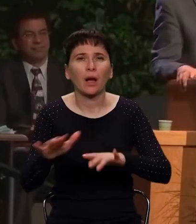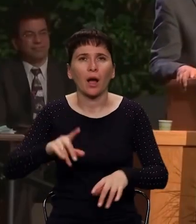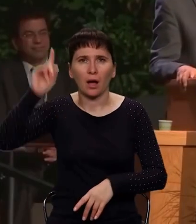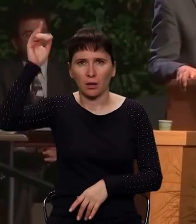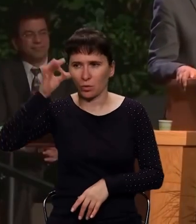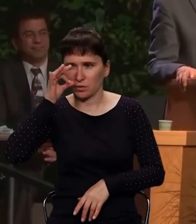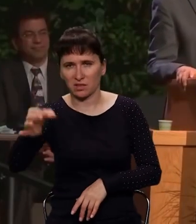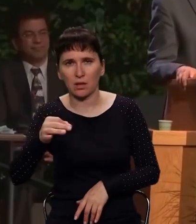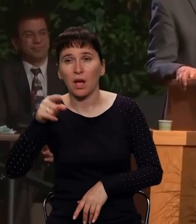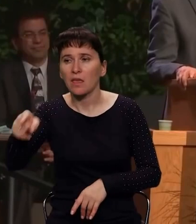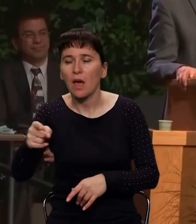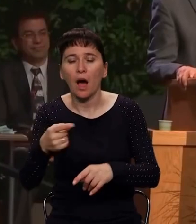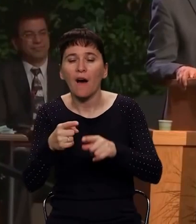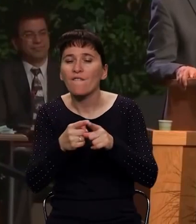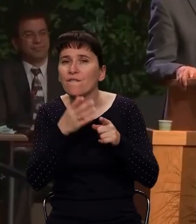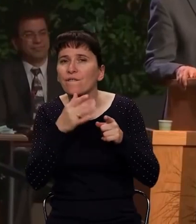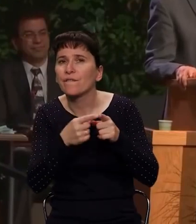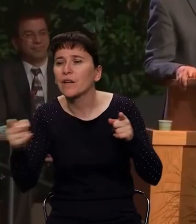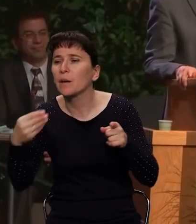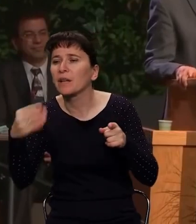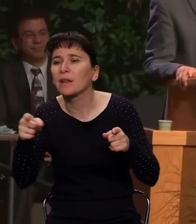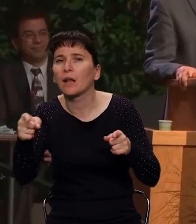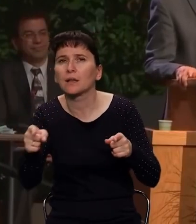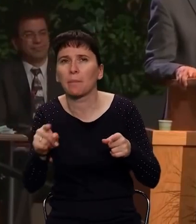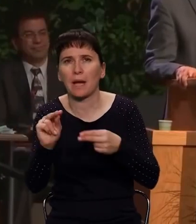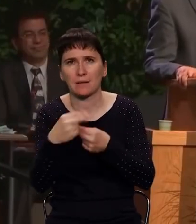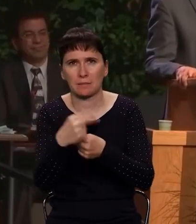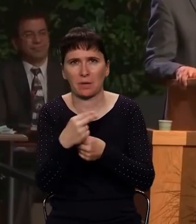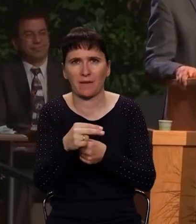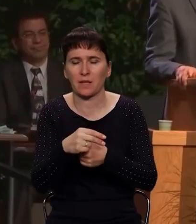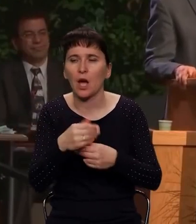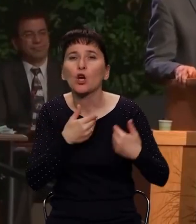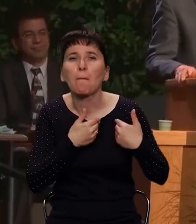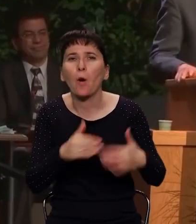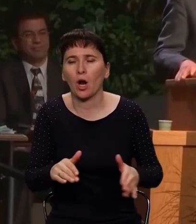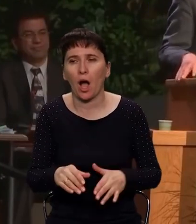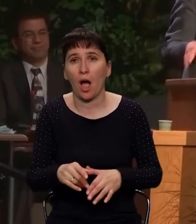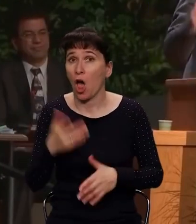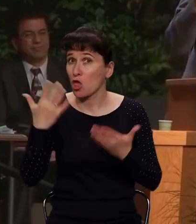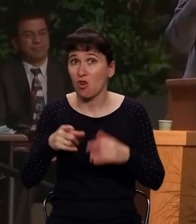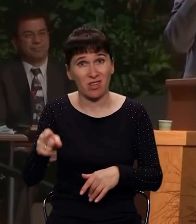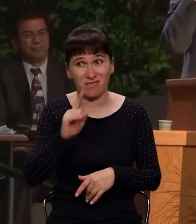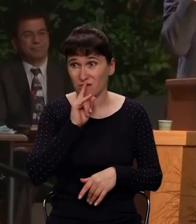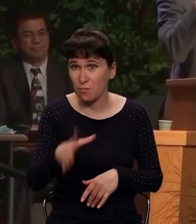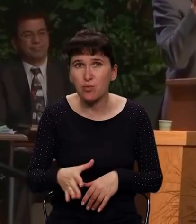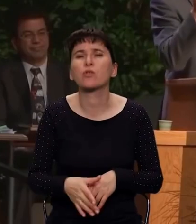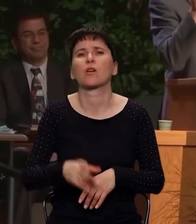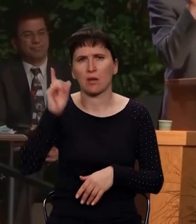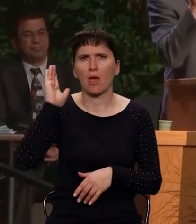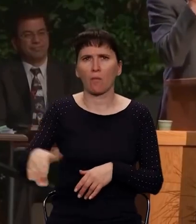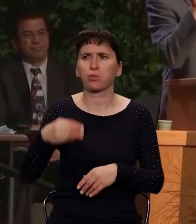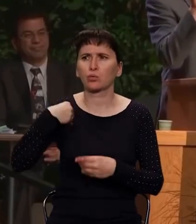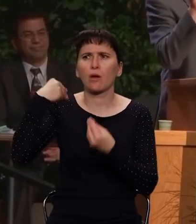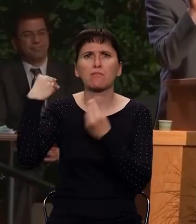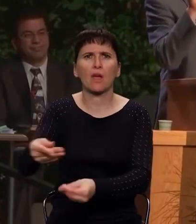я накажу тебя, я не буду это терпеть. В церкви моей, где имя мое